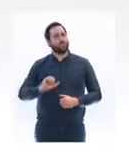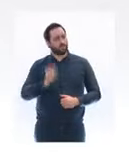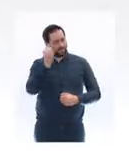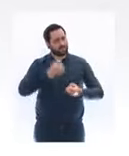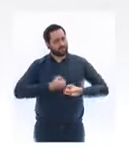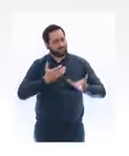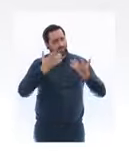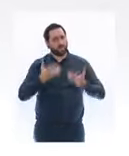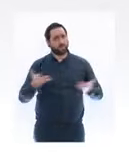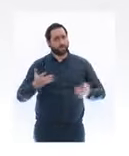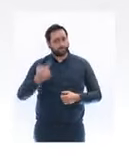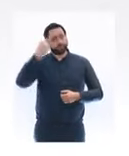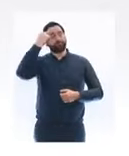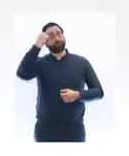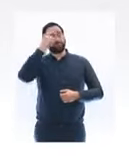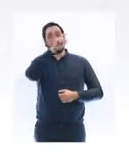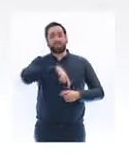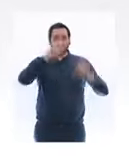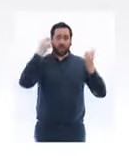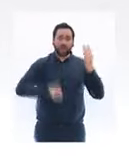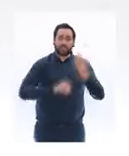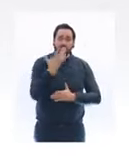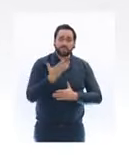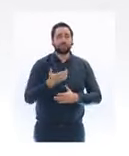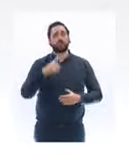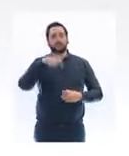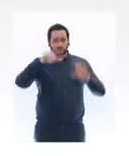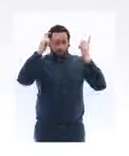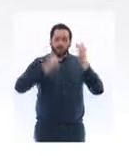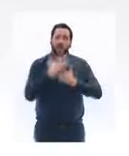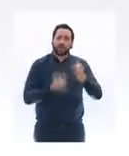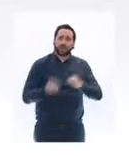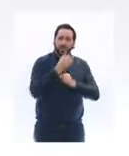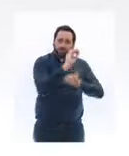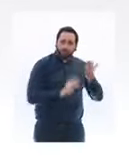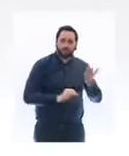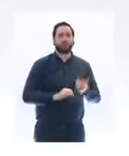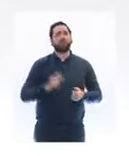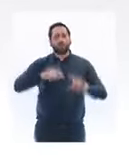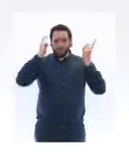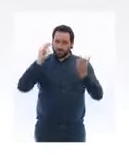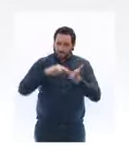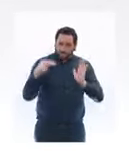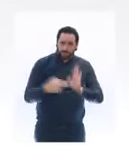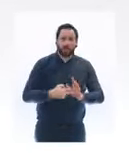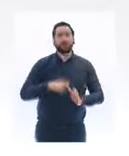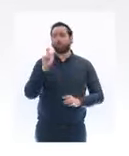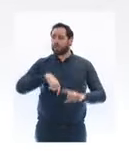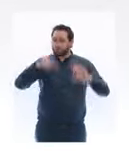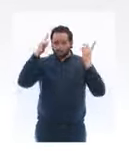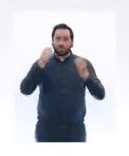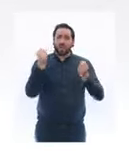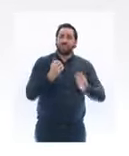aux artistes, aux auteurs, aux techniciens, aux organisateurs d'événements et de spectacles, au